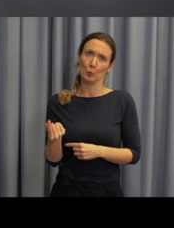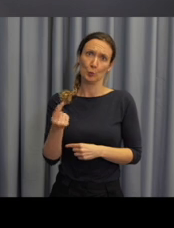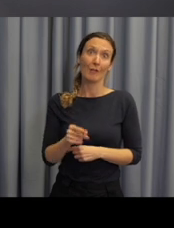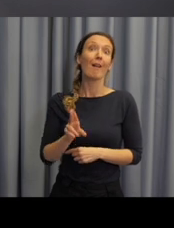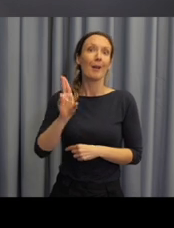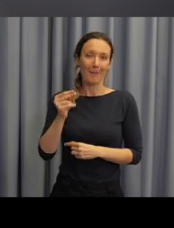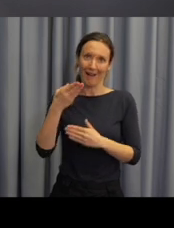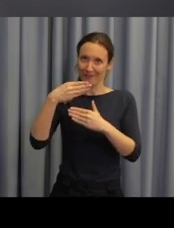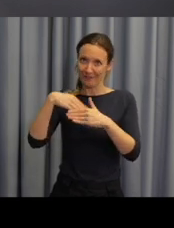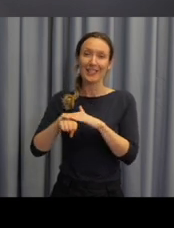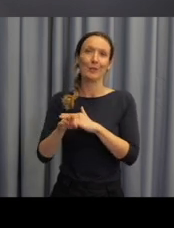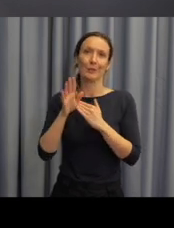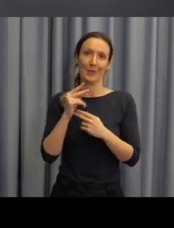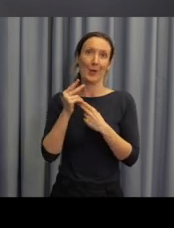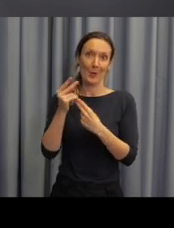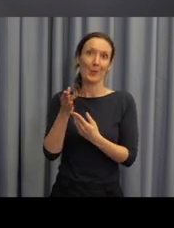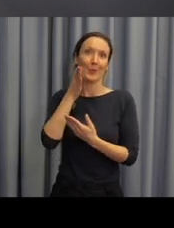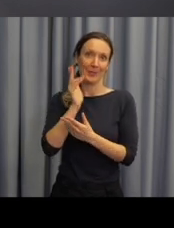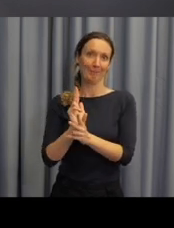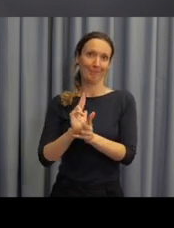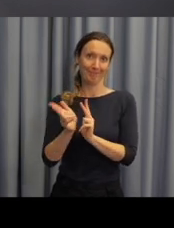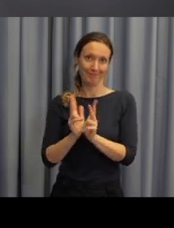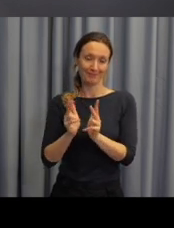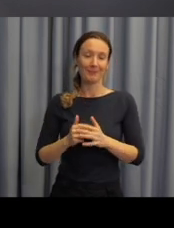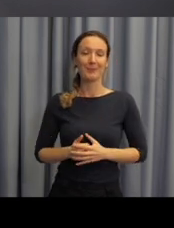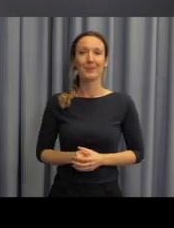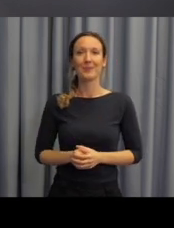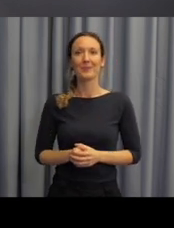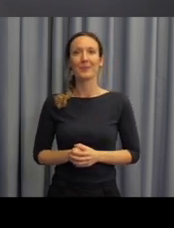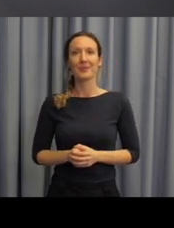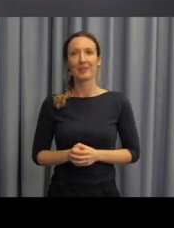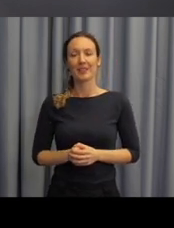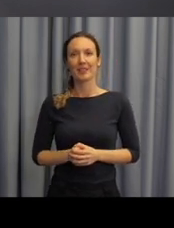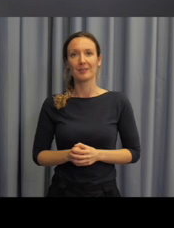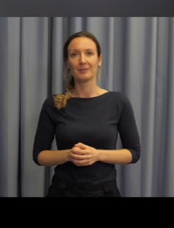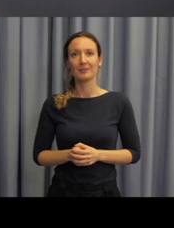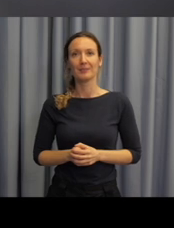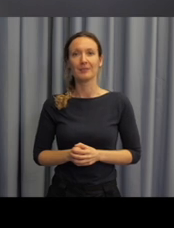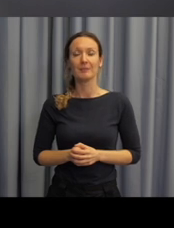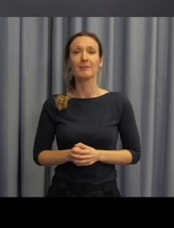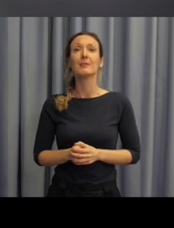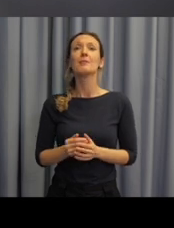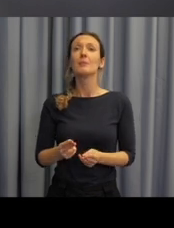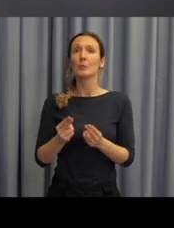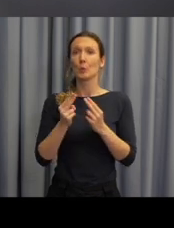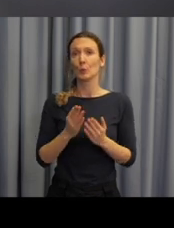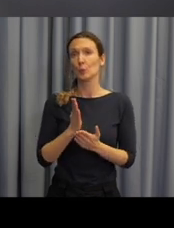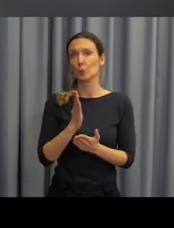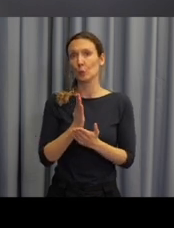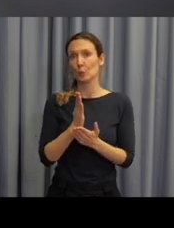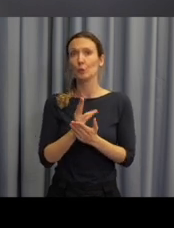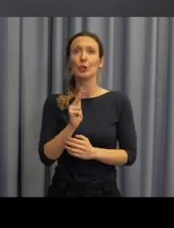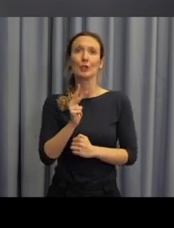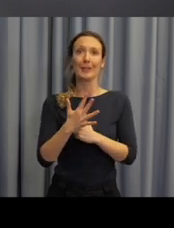ale přesto budeme moct sledovat jeho příspěvek. Od čtvrt na čtyři